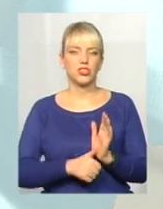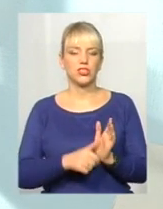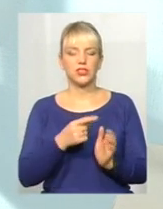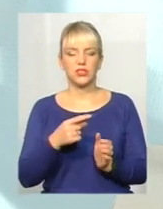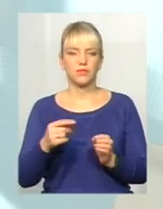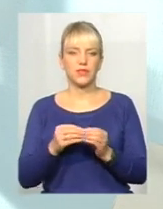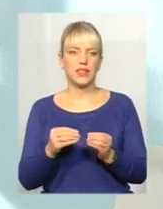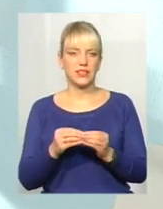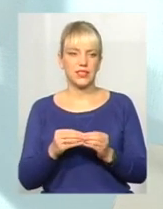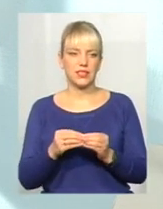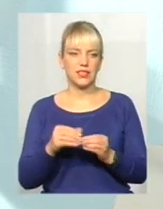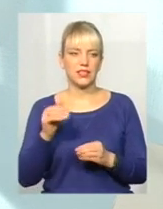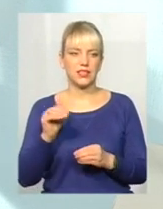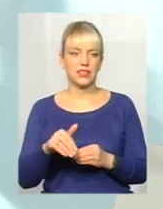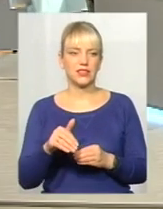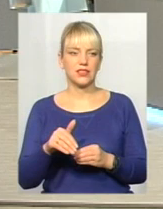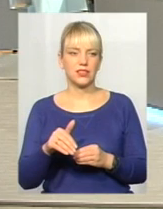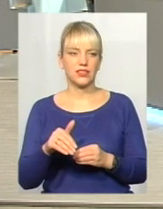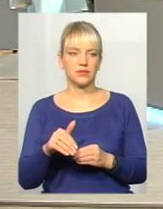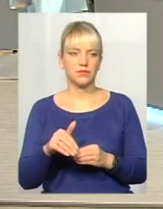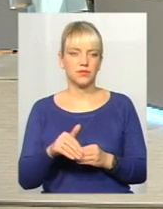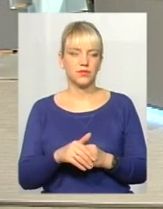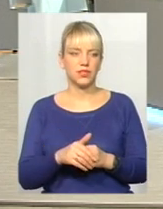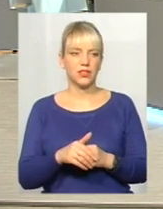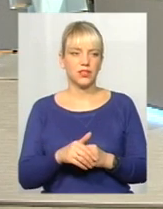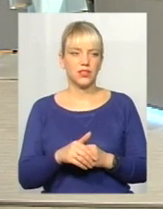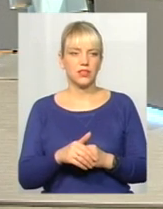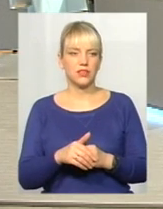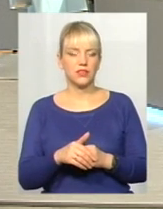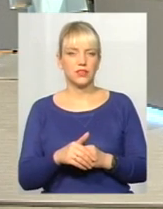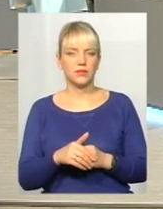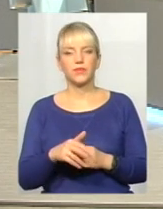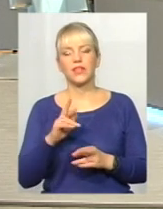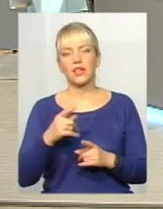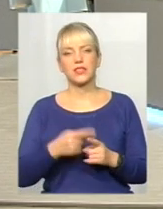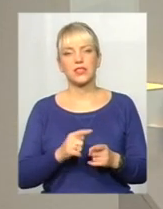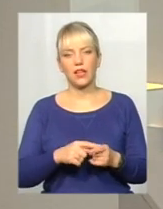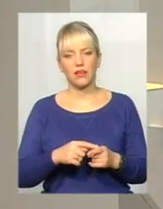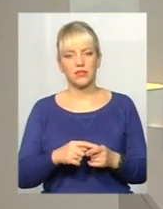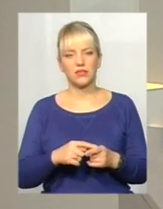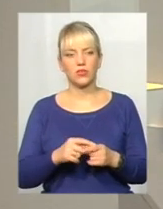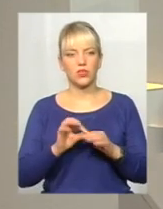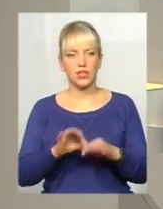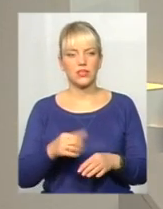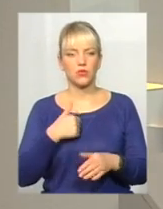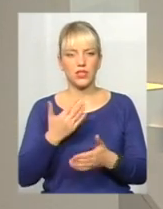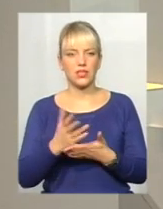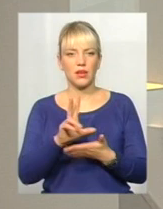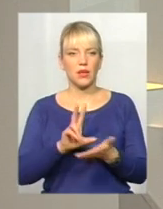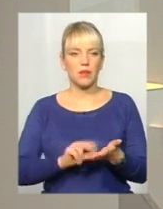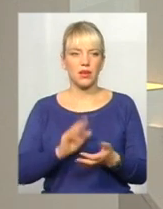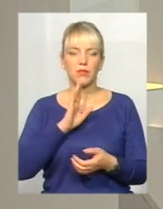10 тисяч гривень за тонну. Цю ідею донести до кожної родини ми поговоримо. Зараз в нас є просто приклад хмельничанки.